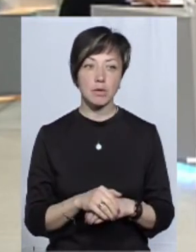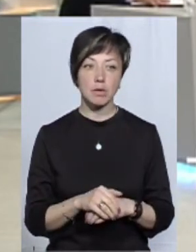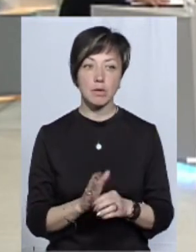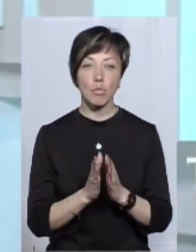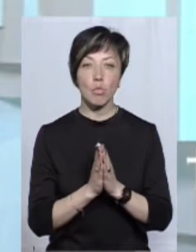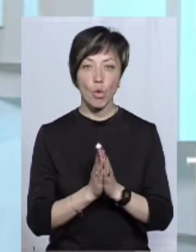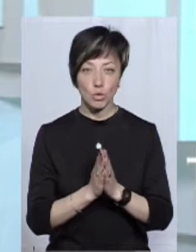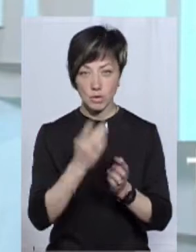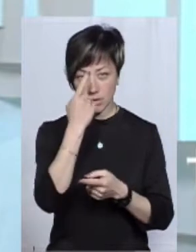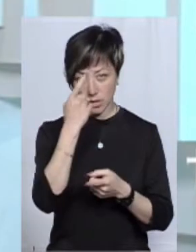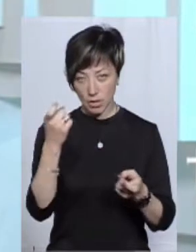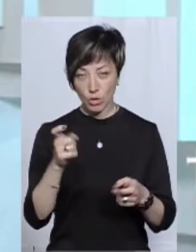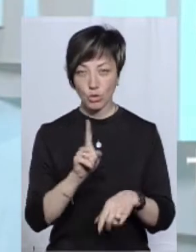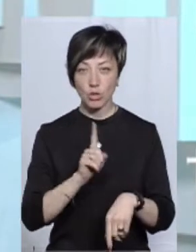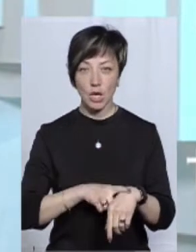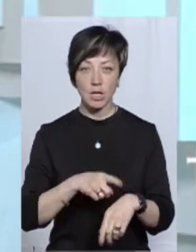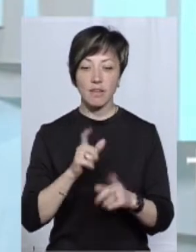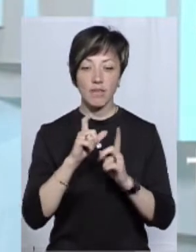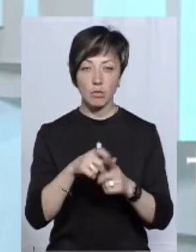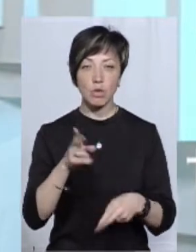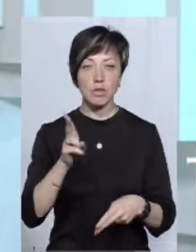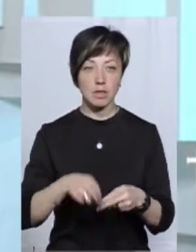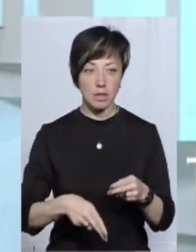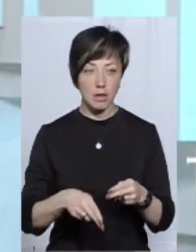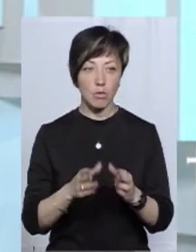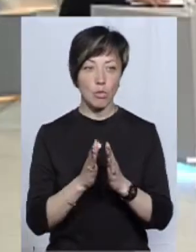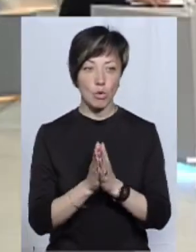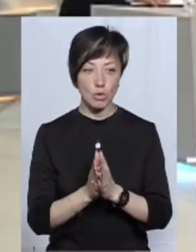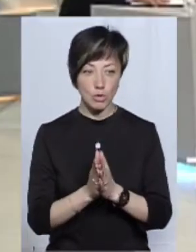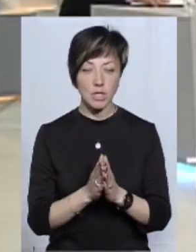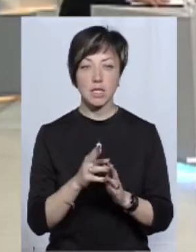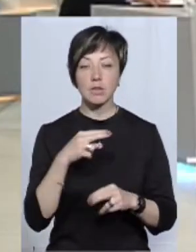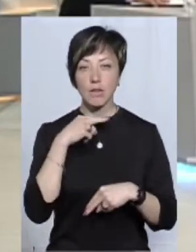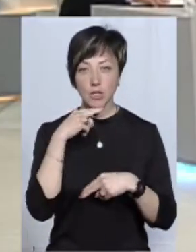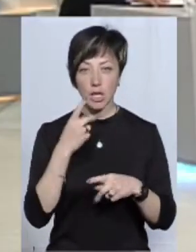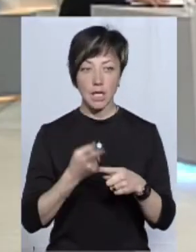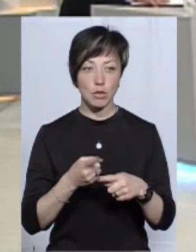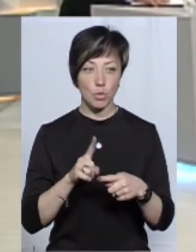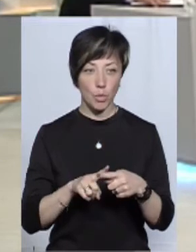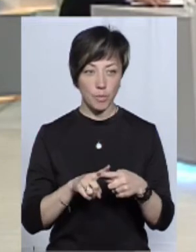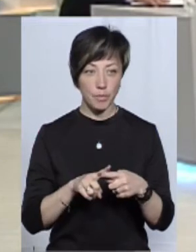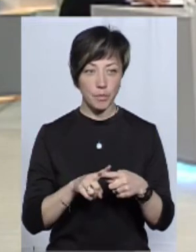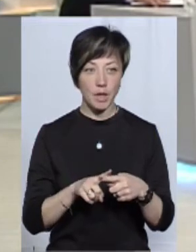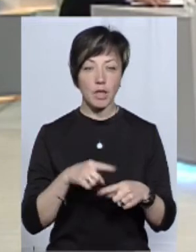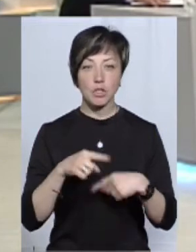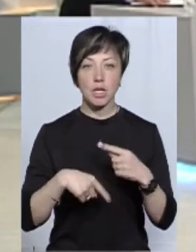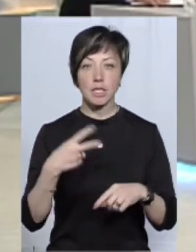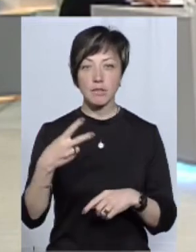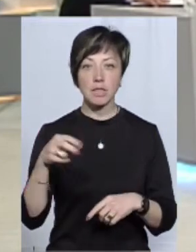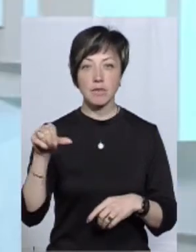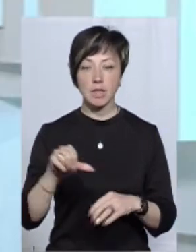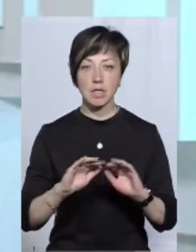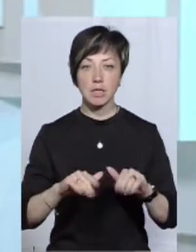Прошу, звуковий сигнал буде сповіщати, коли час для відповіді буде добігати кінця. Прошу зважати на нього. Через 20